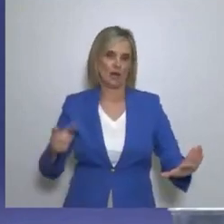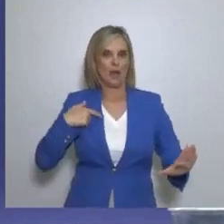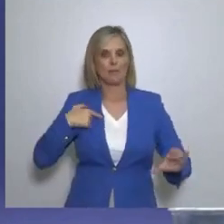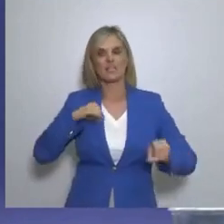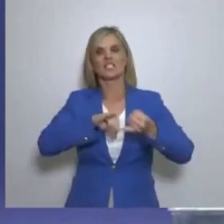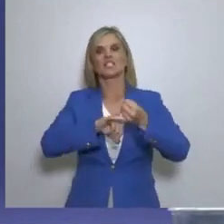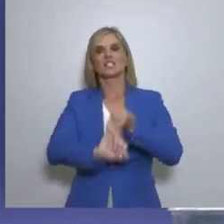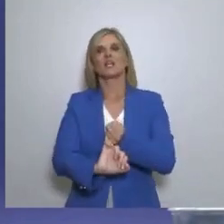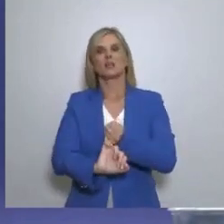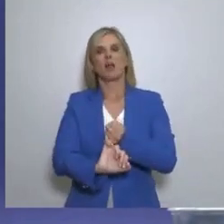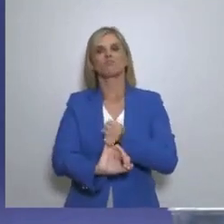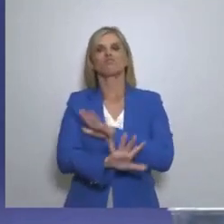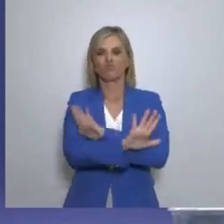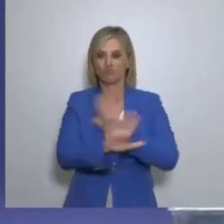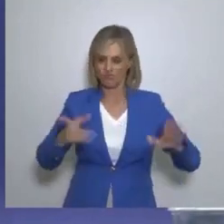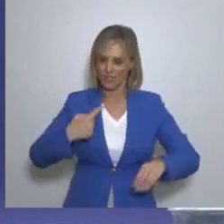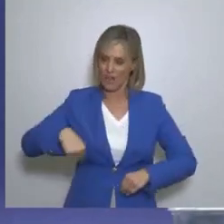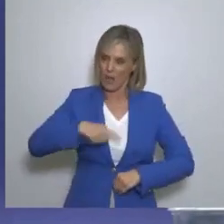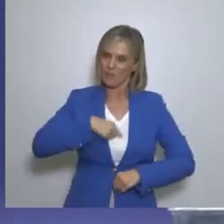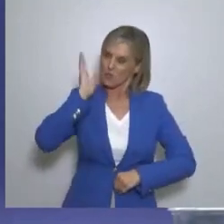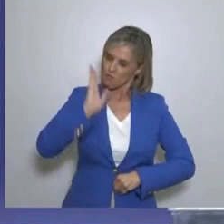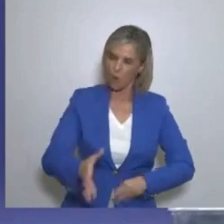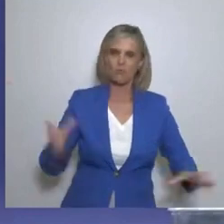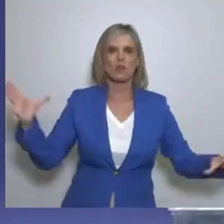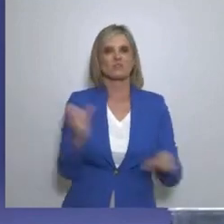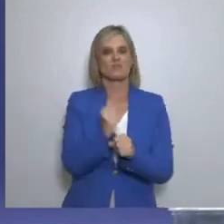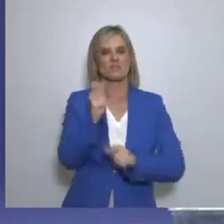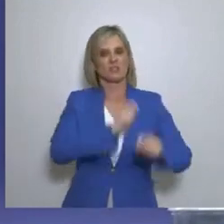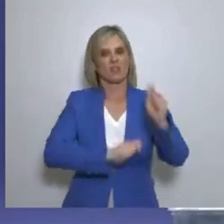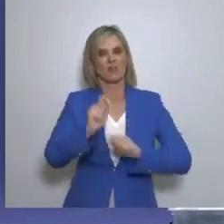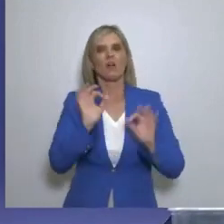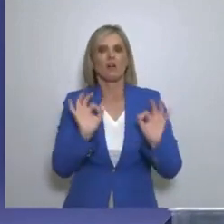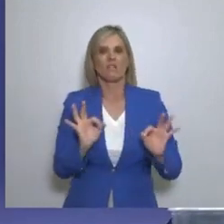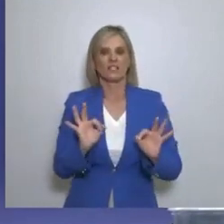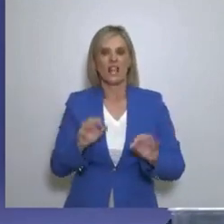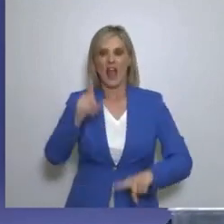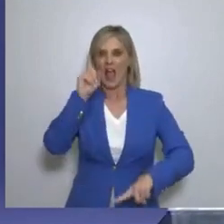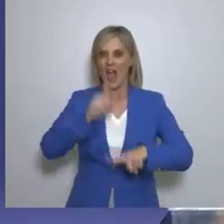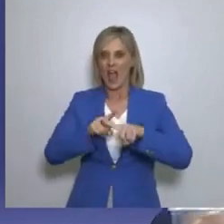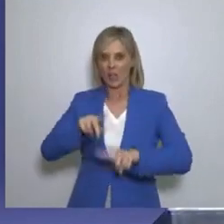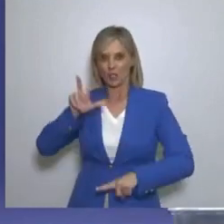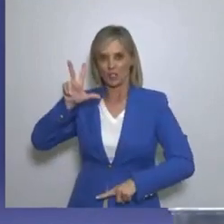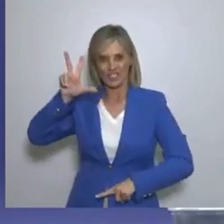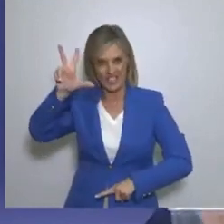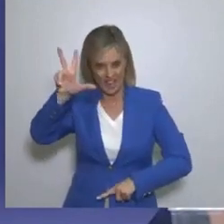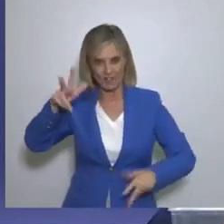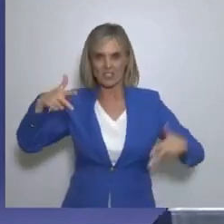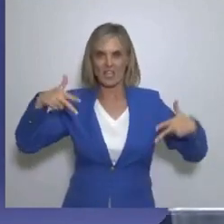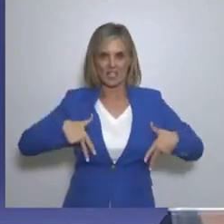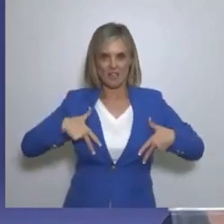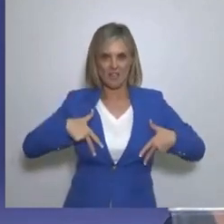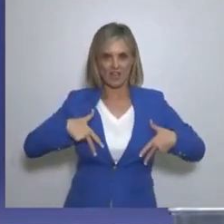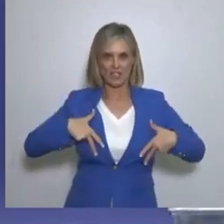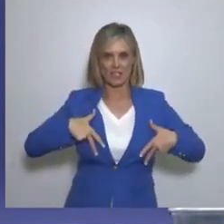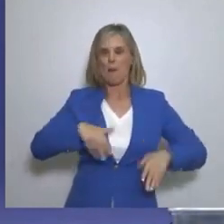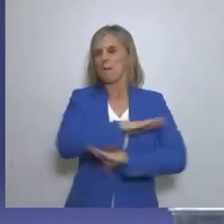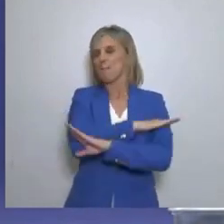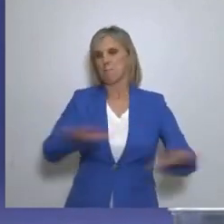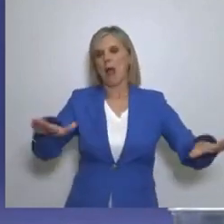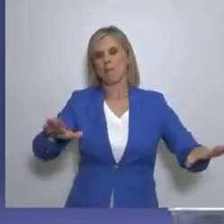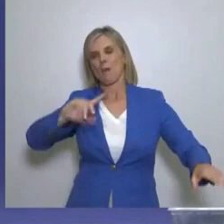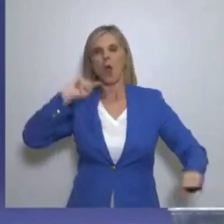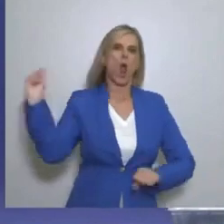πολιτείας είναι αυτό Και βεβαίως εμείς μπορούμε να το κάνουμε Βεβαίως πίνα στην Ελλήνω Συνέλευση Με κυβέρνηση Ελλήνω Συνέλευση Πάβει δεν υπάρχει